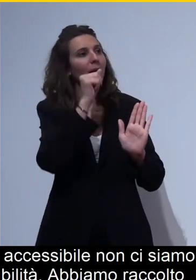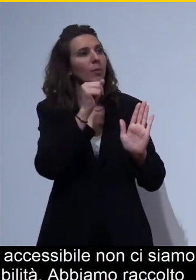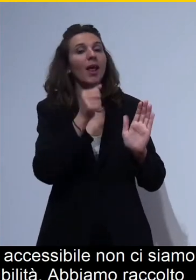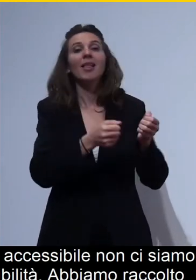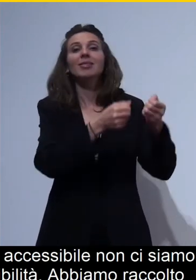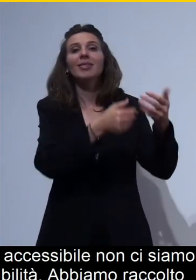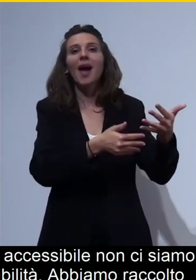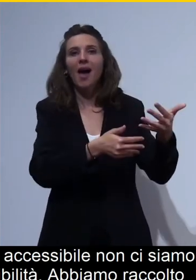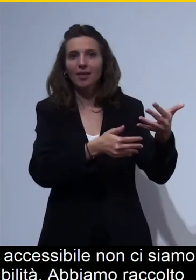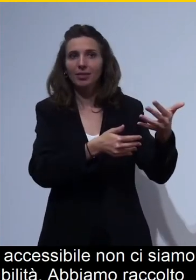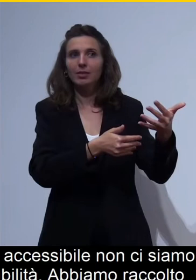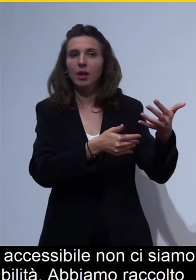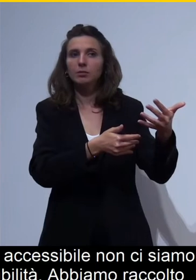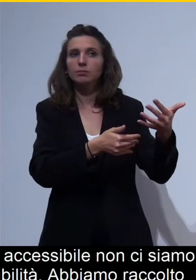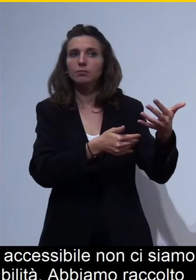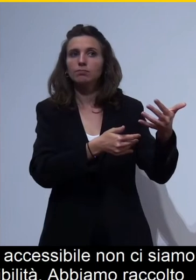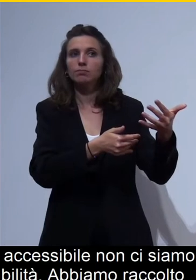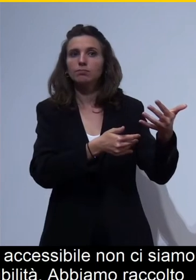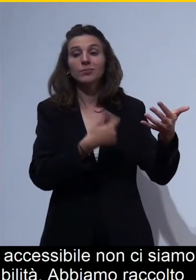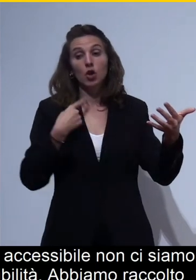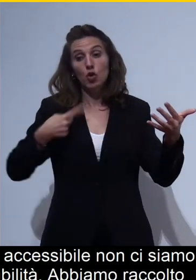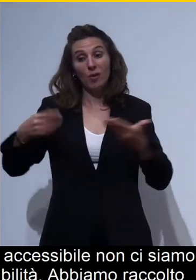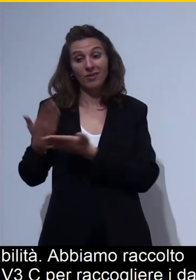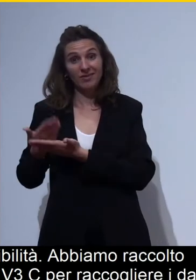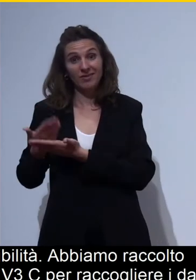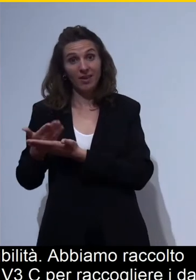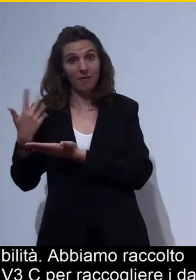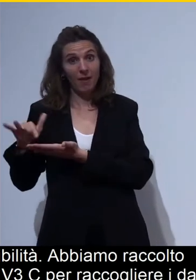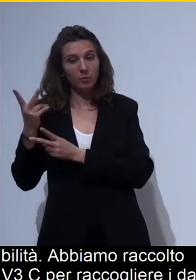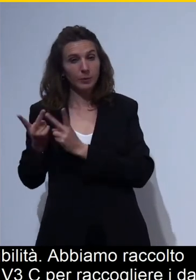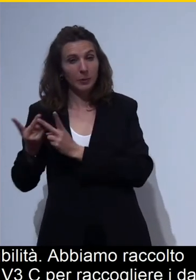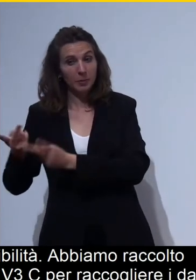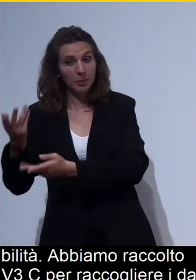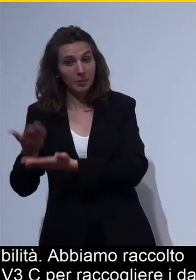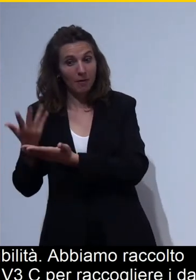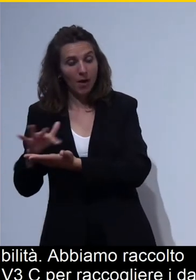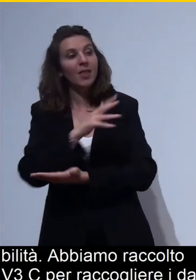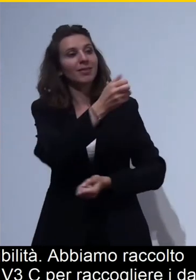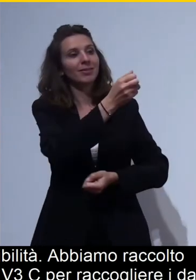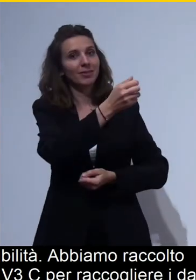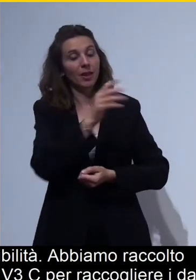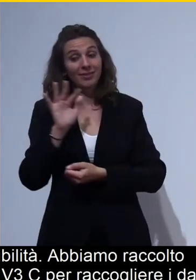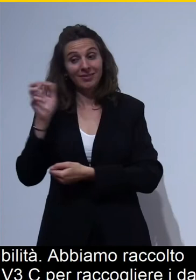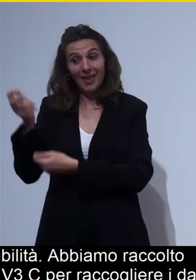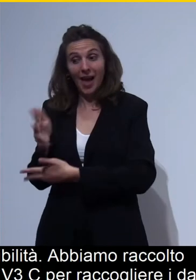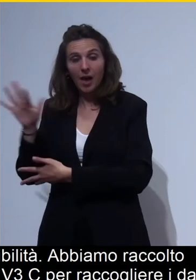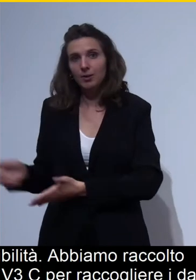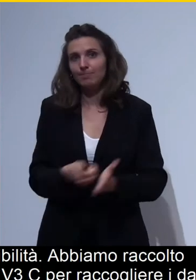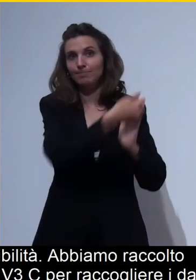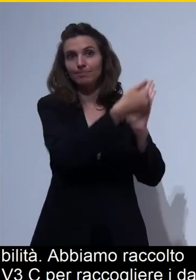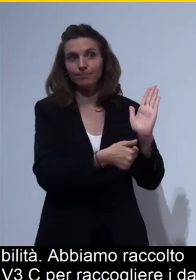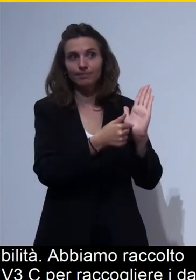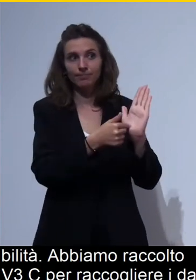delle prove fatte e fatto questo abbiamo praticamente